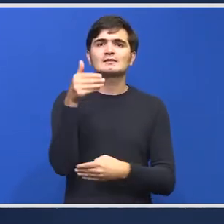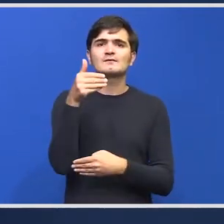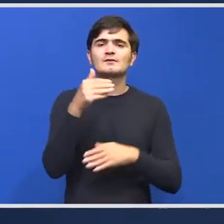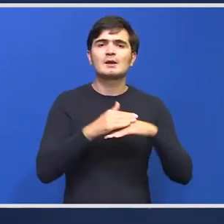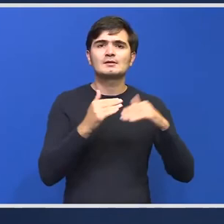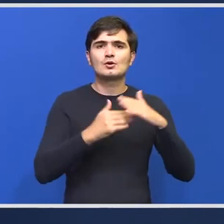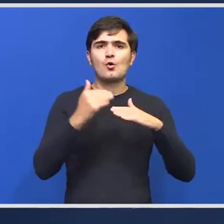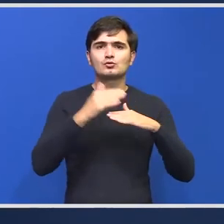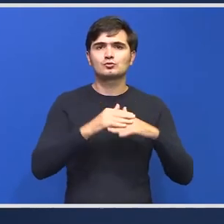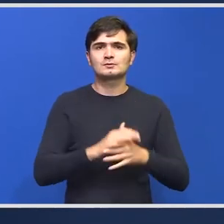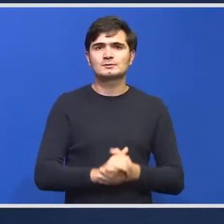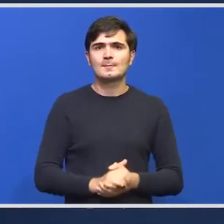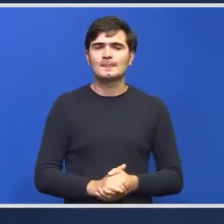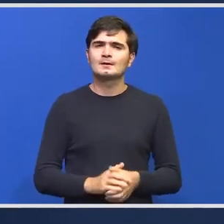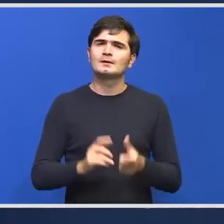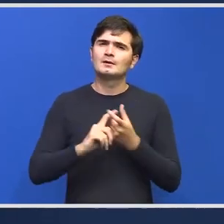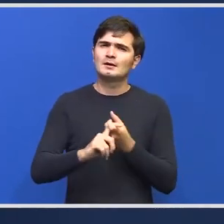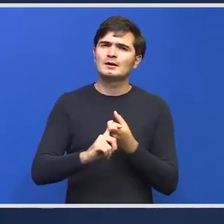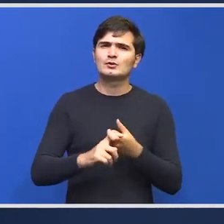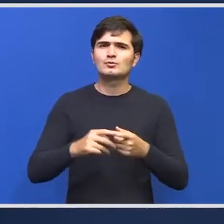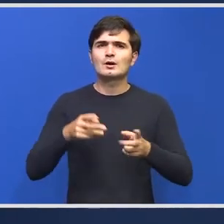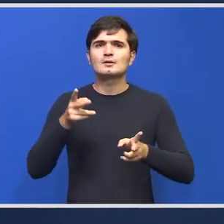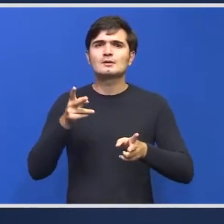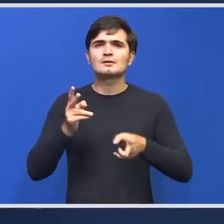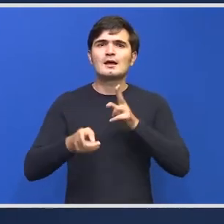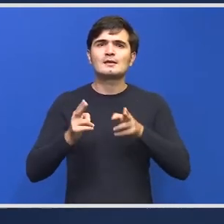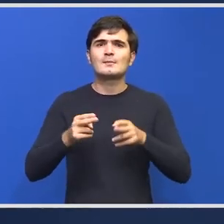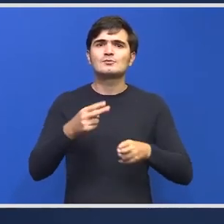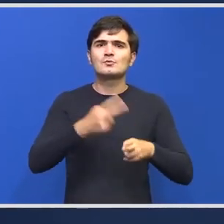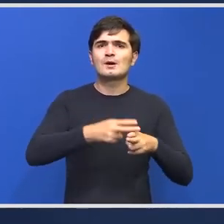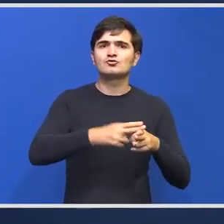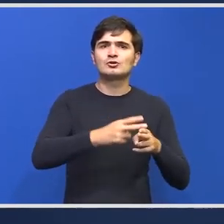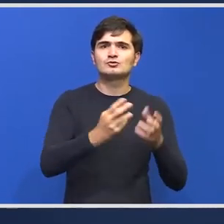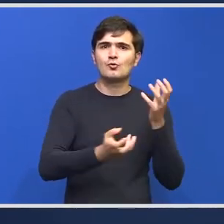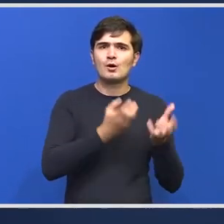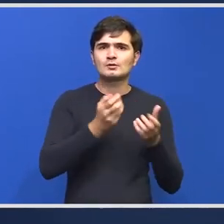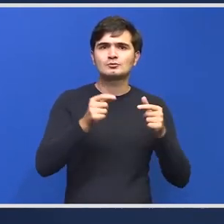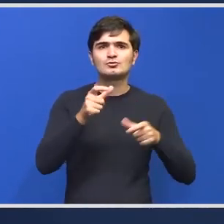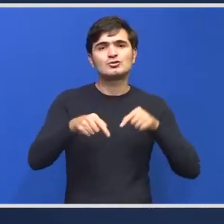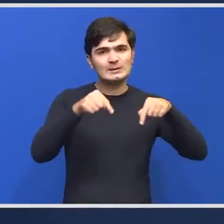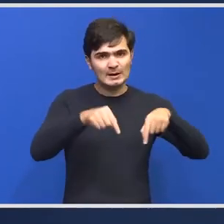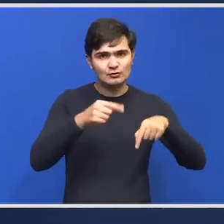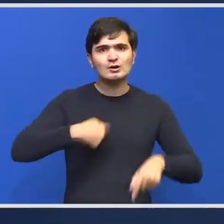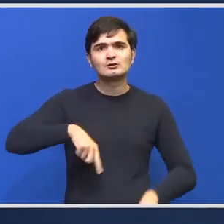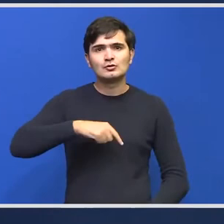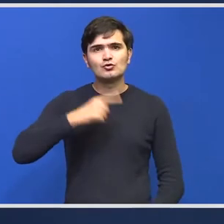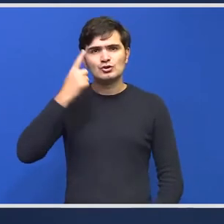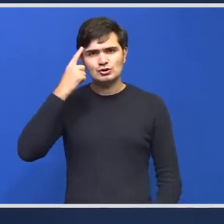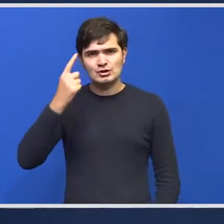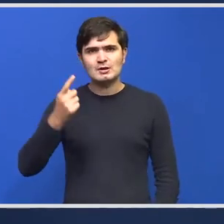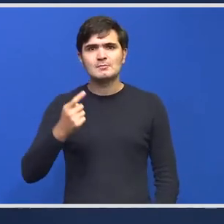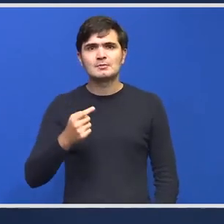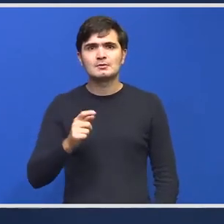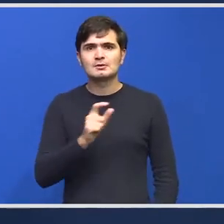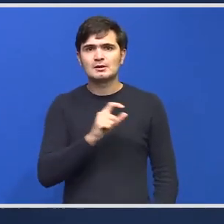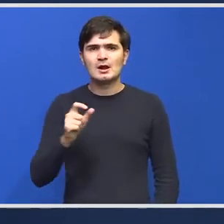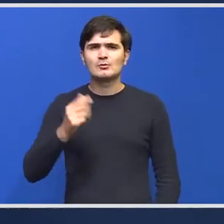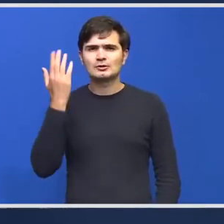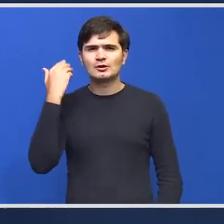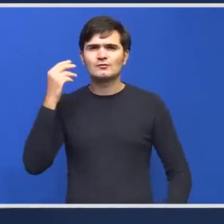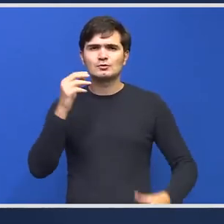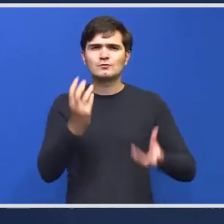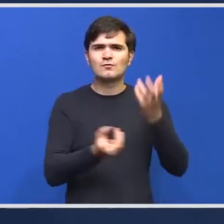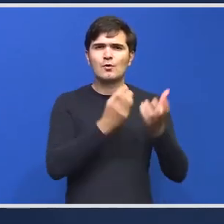ceea ce privește tratamentul pacienților cu arsuri un tratament despre care știm cu toții urmare a accidentului